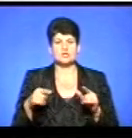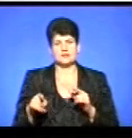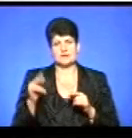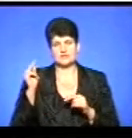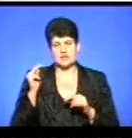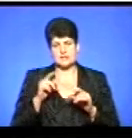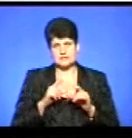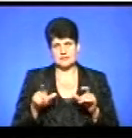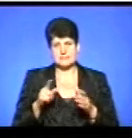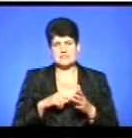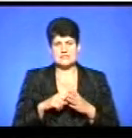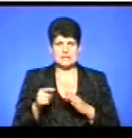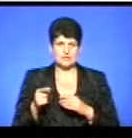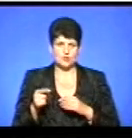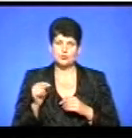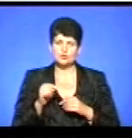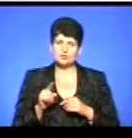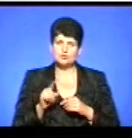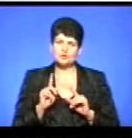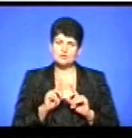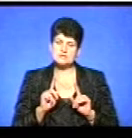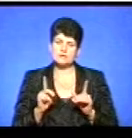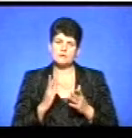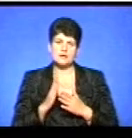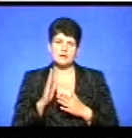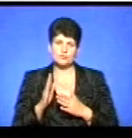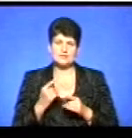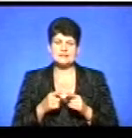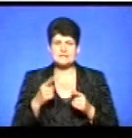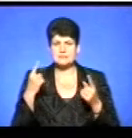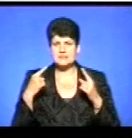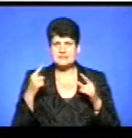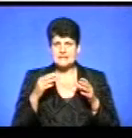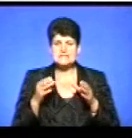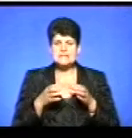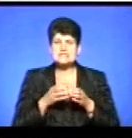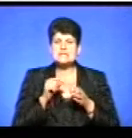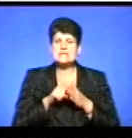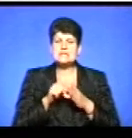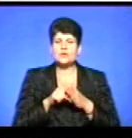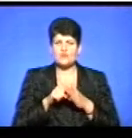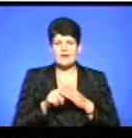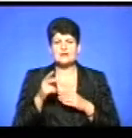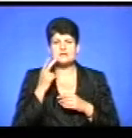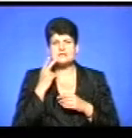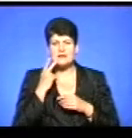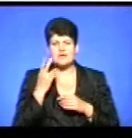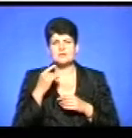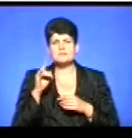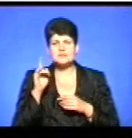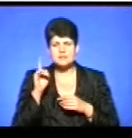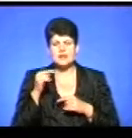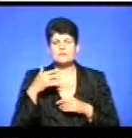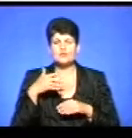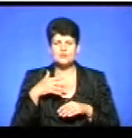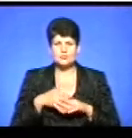закладів міста Тернополя, тому що його родзинкою повинна стати саме ця мистецька складова, яка завжди, і ми це знаємо